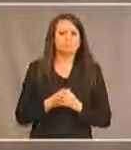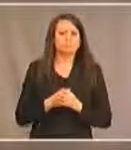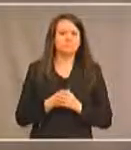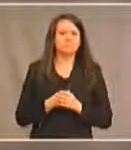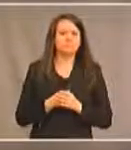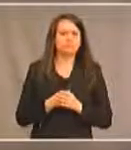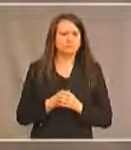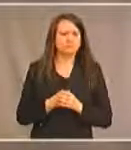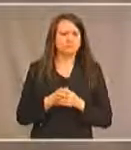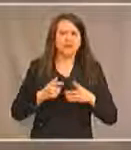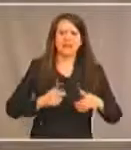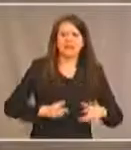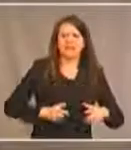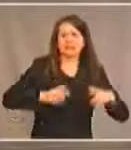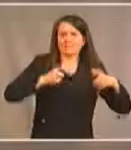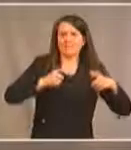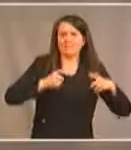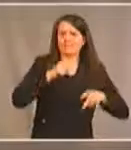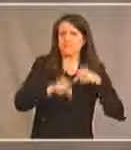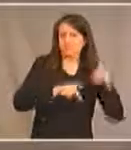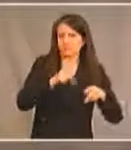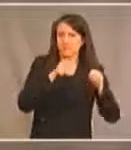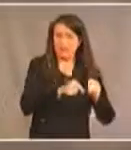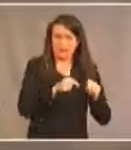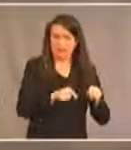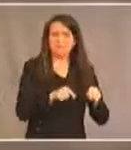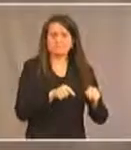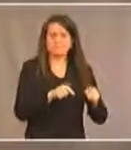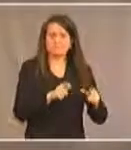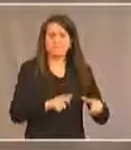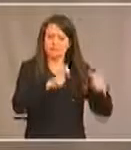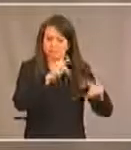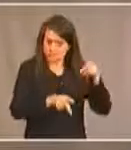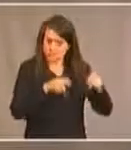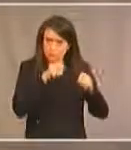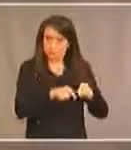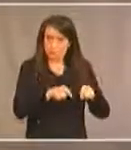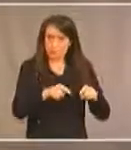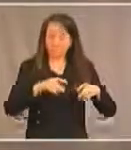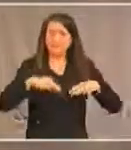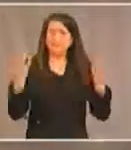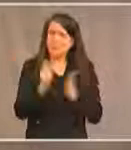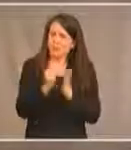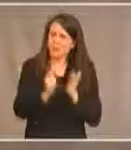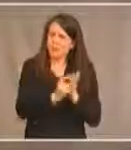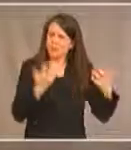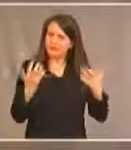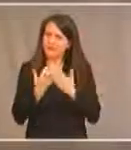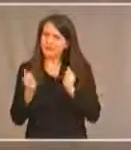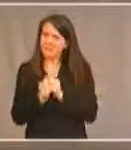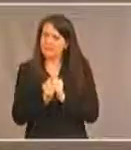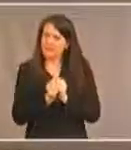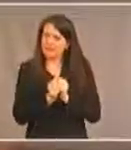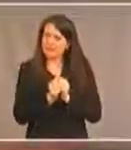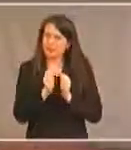Pour ce qui est des édifices publics et de... Enfin, quelle loi s'applique à la gestion des édifices